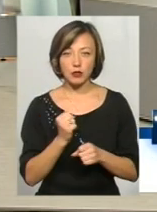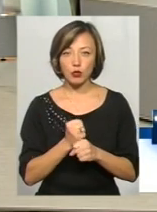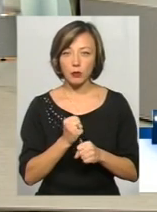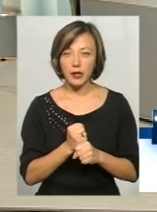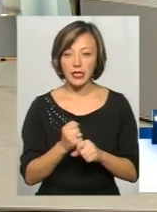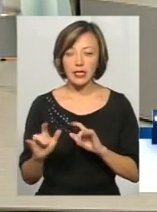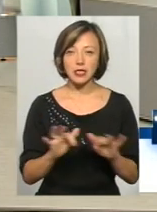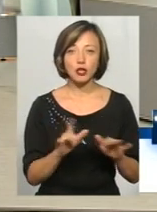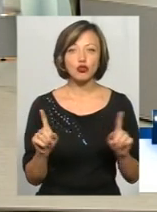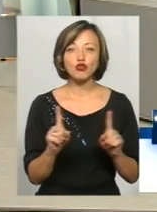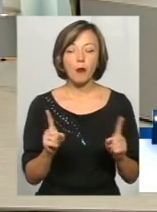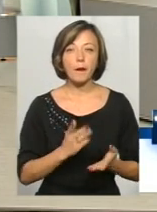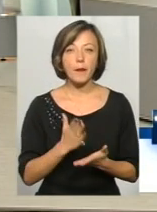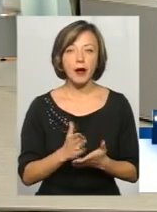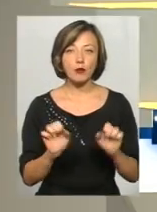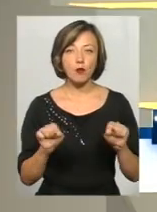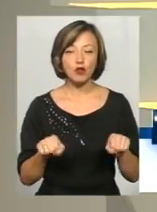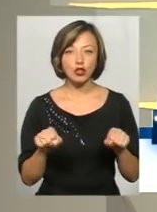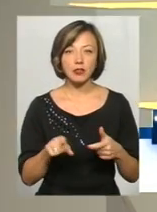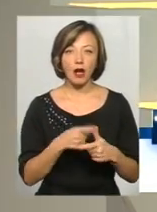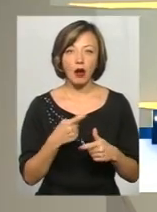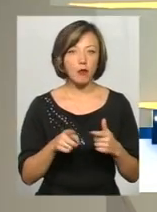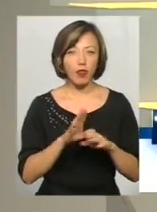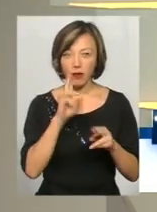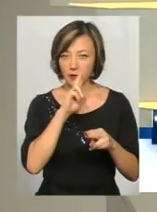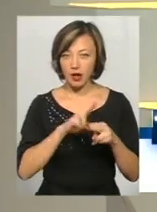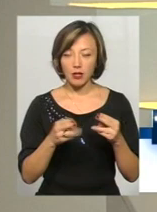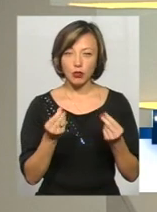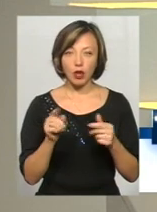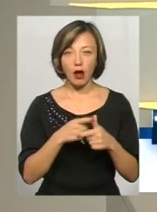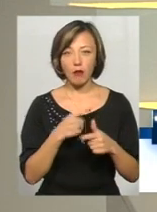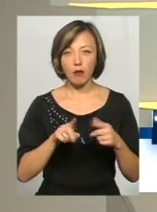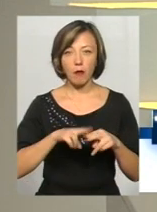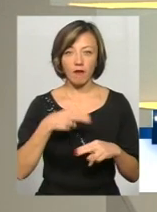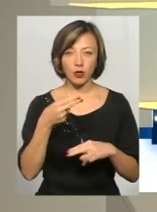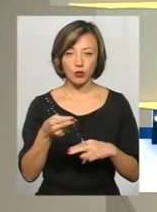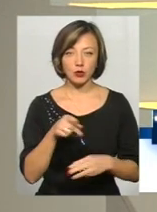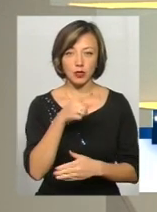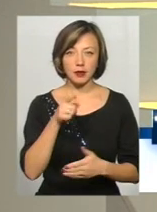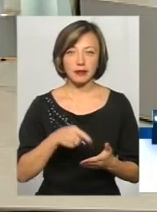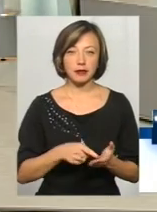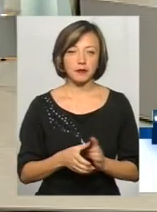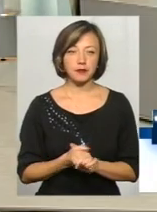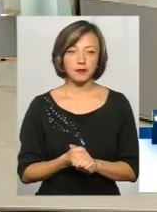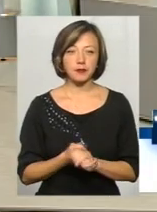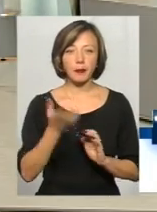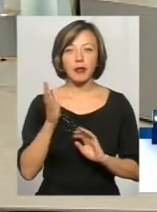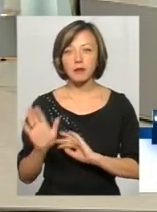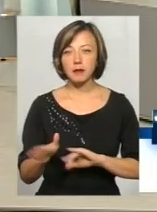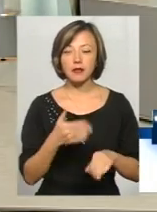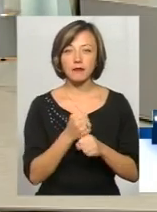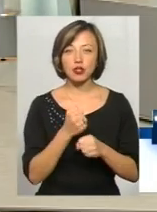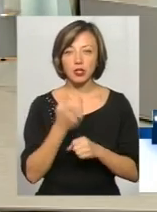ці дії, для того, щоб мати можливість або не втратити кошти, або їх повернути? Після вчинення шахарства